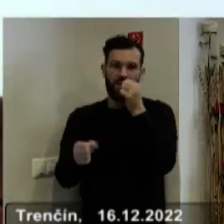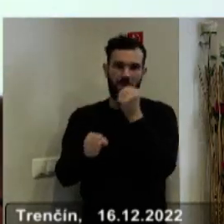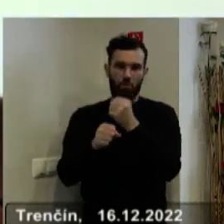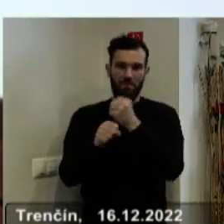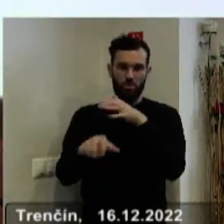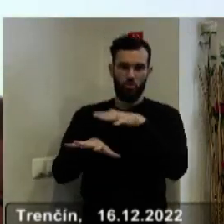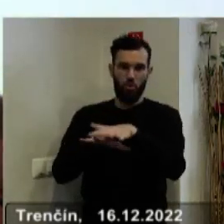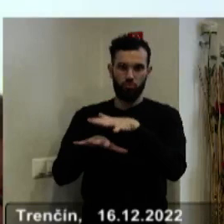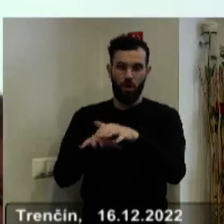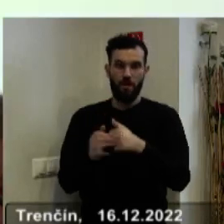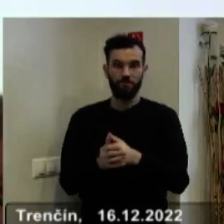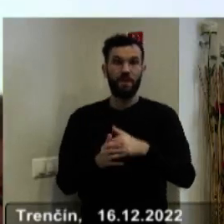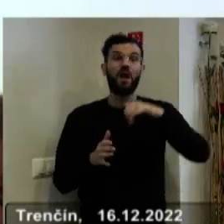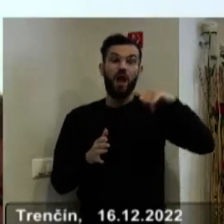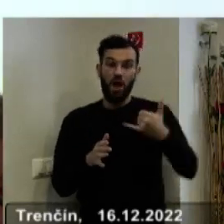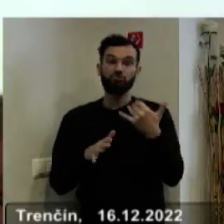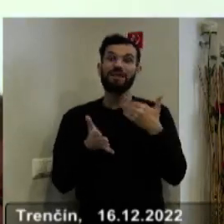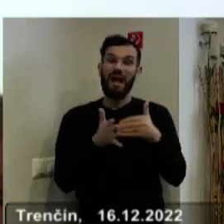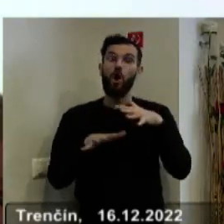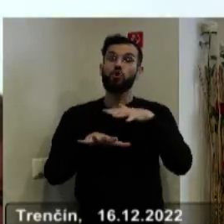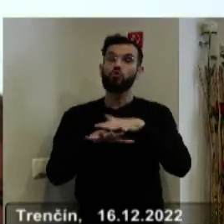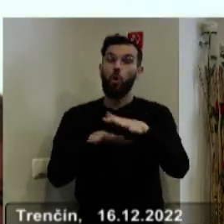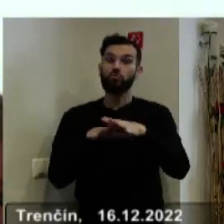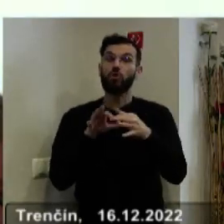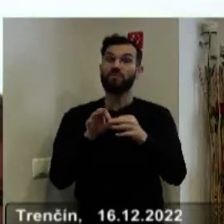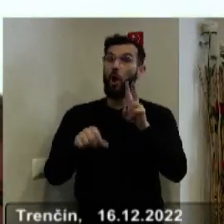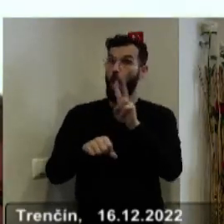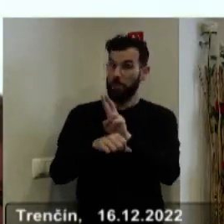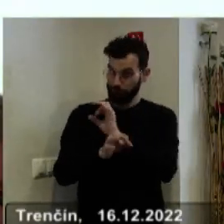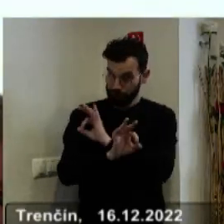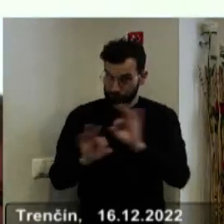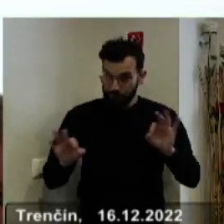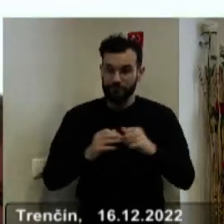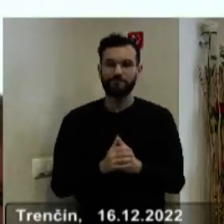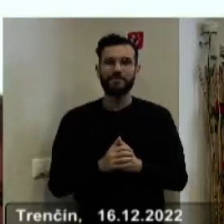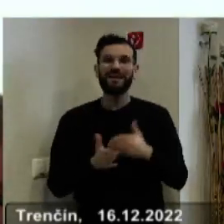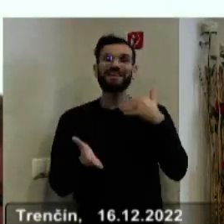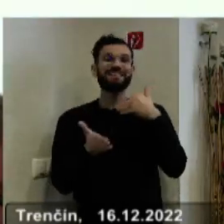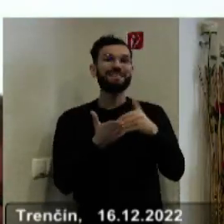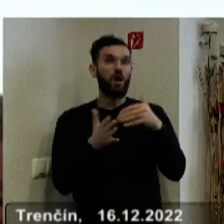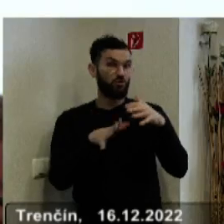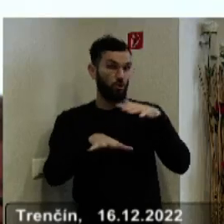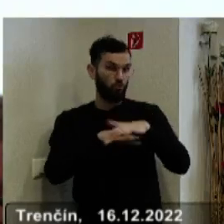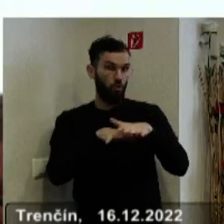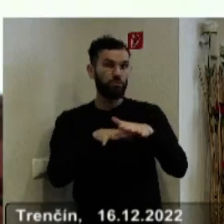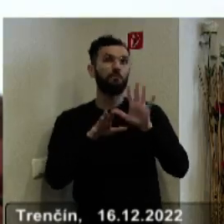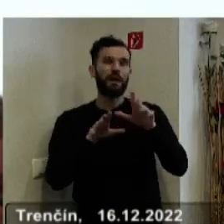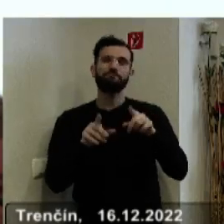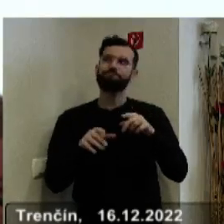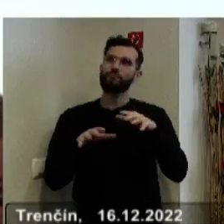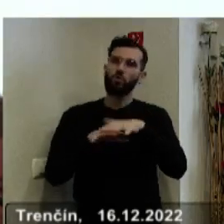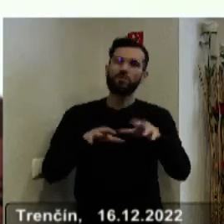zároveň ďalšiu kontrolu, kontrolu plnenia a opatrení. Ďalšou oblasťou, ktorá je navrhnutá, je tematická kontrola,